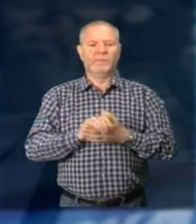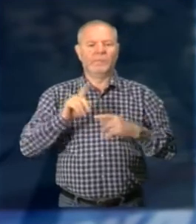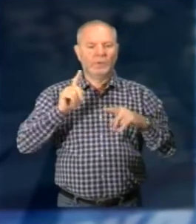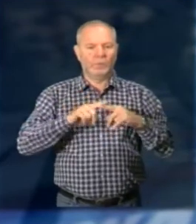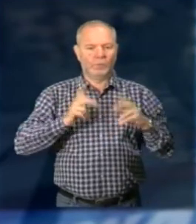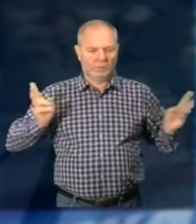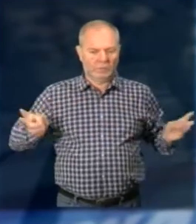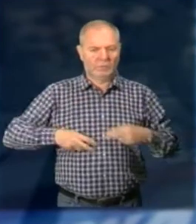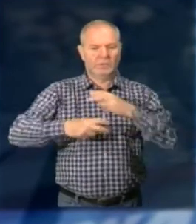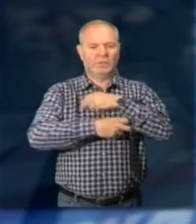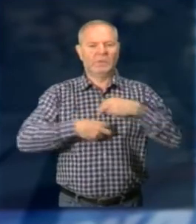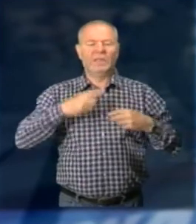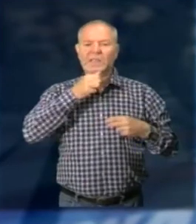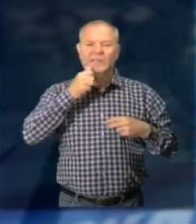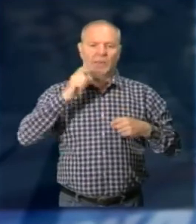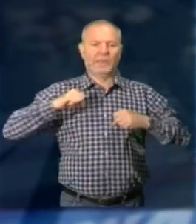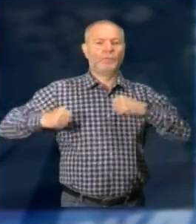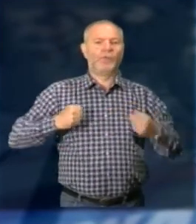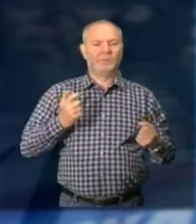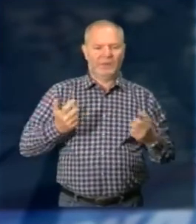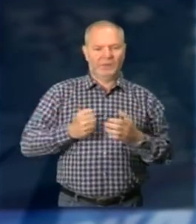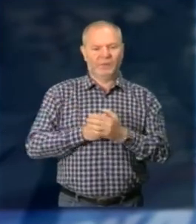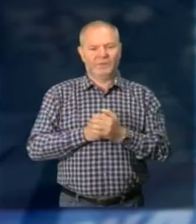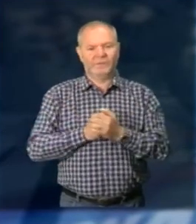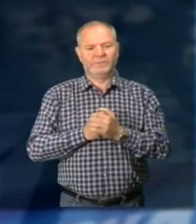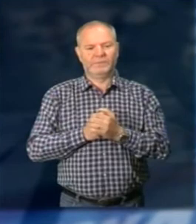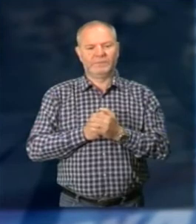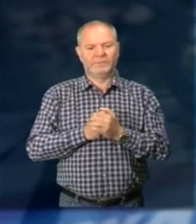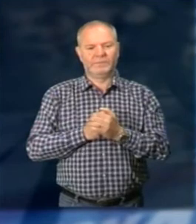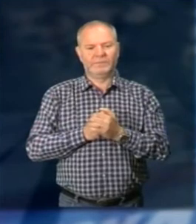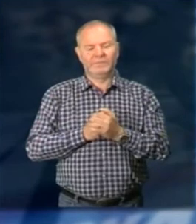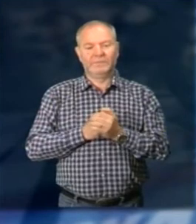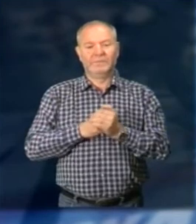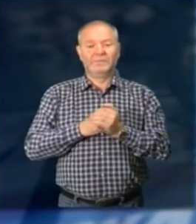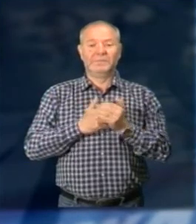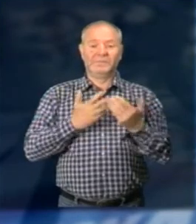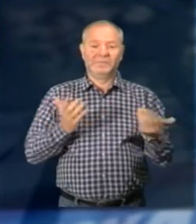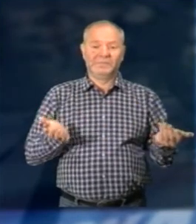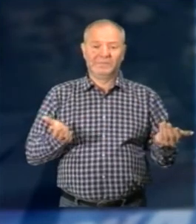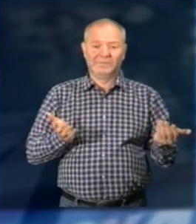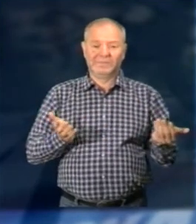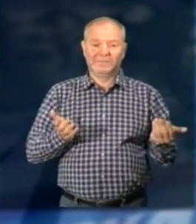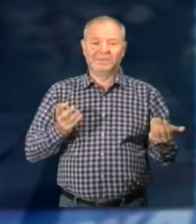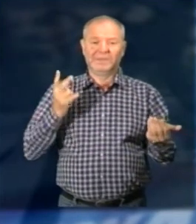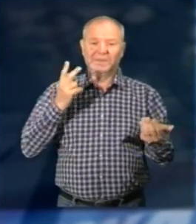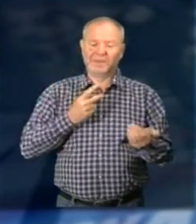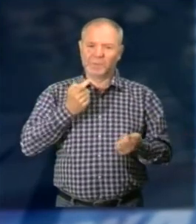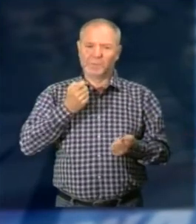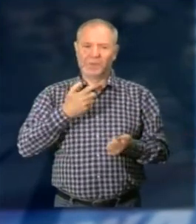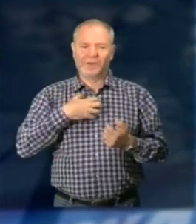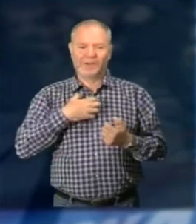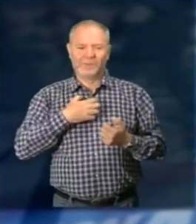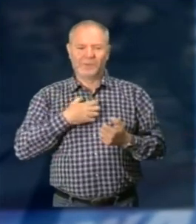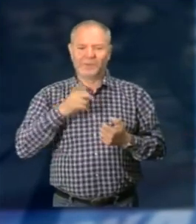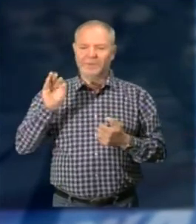imbrago che serve per dei movimenti che deve fare Allora un bel gesto questo Che credo emozioni un pochettino anche